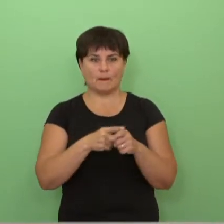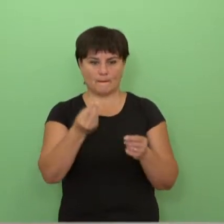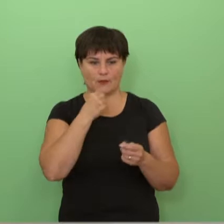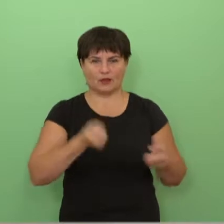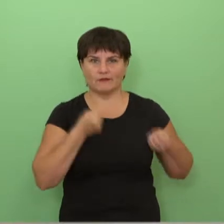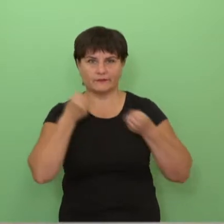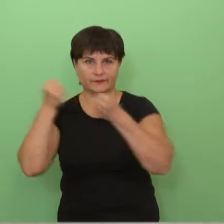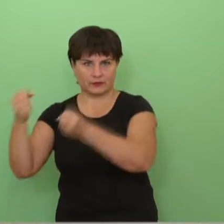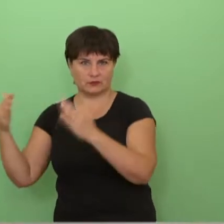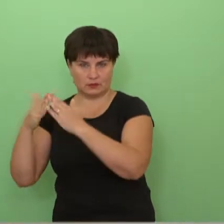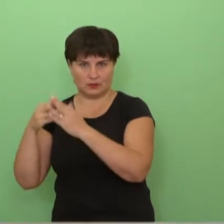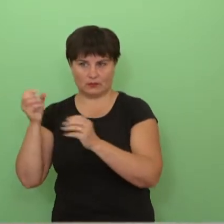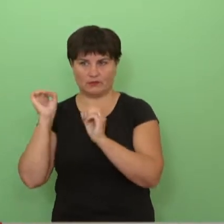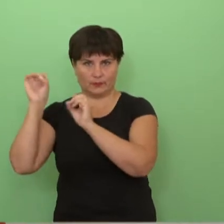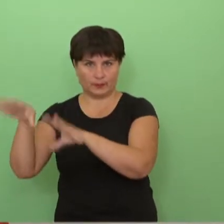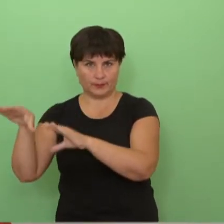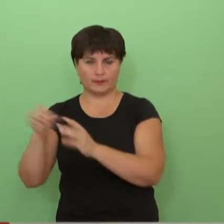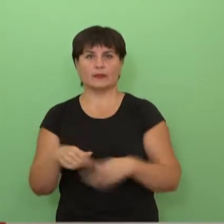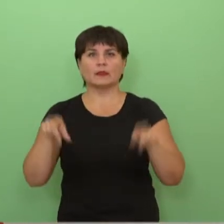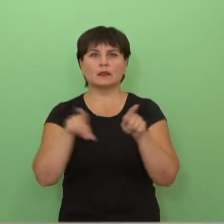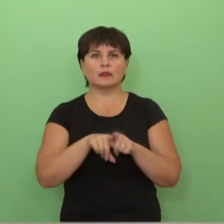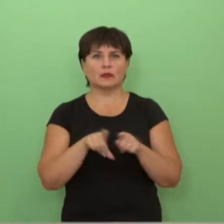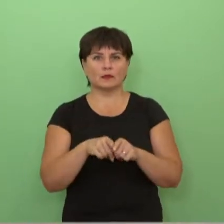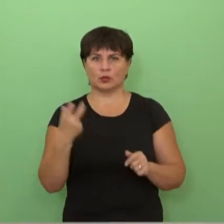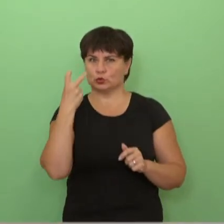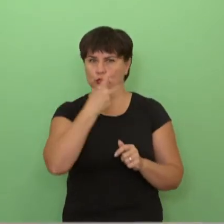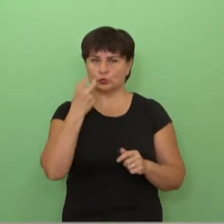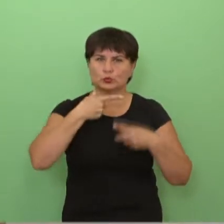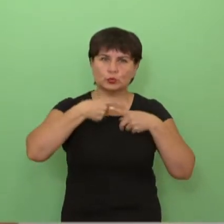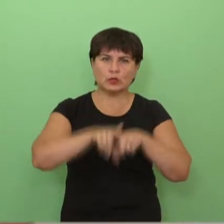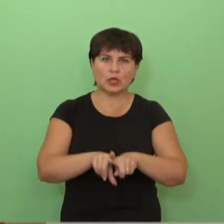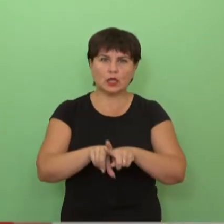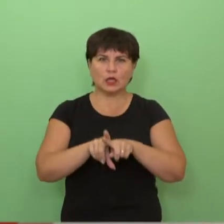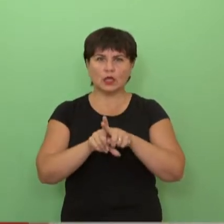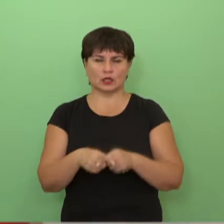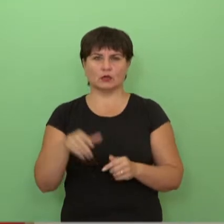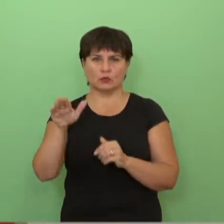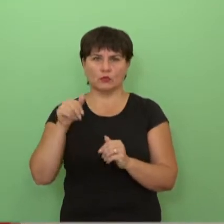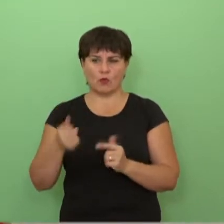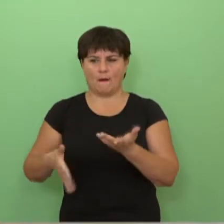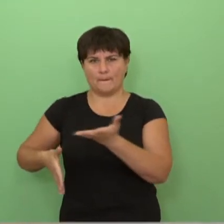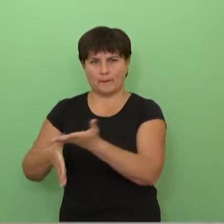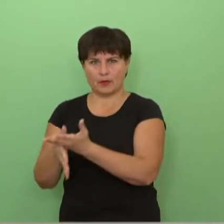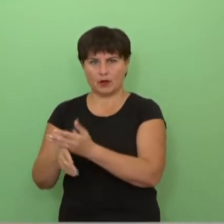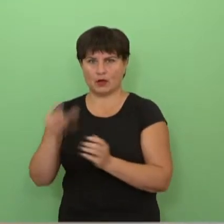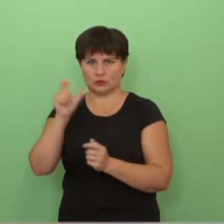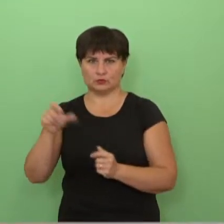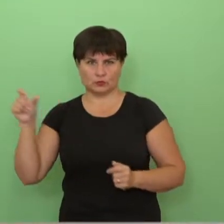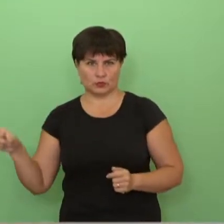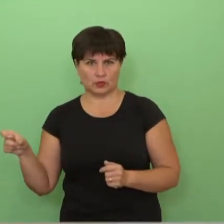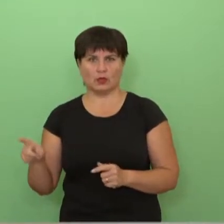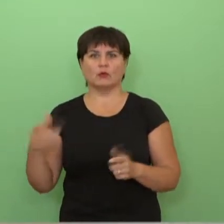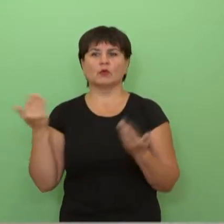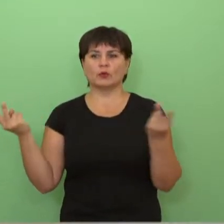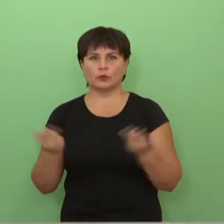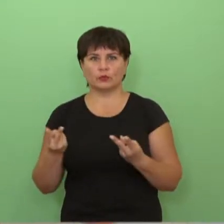maisto pristatymas į namus. Kitas dalykas, tai negaliųjų technikos, surdo technikos nuoma pagalba